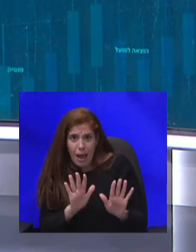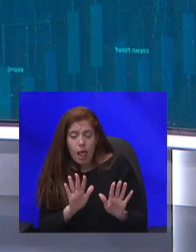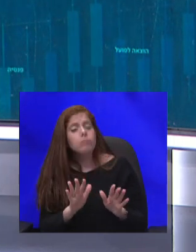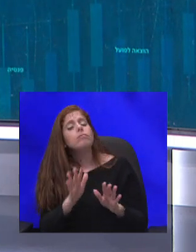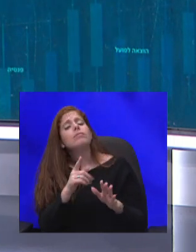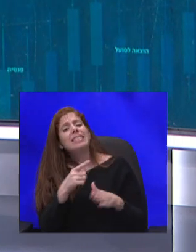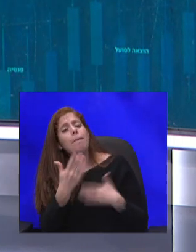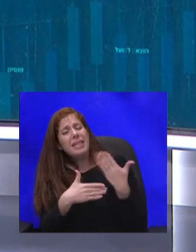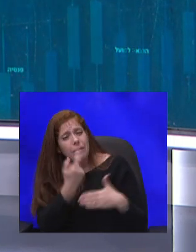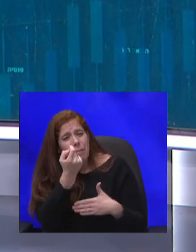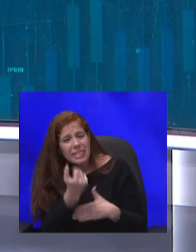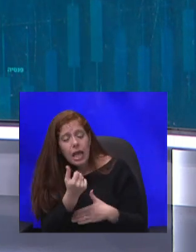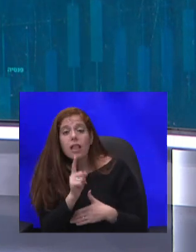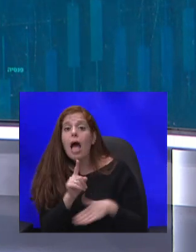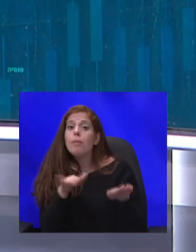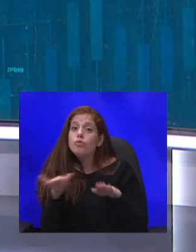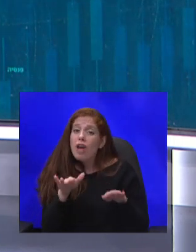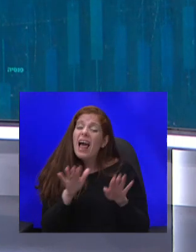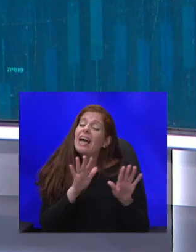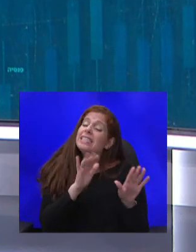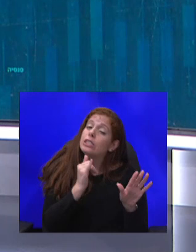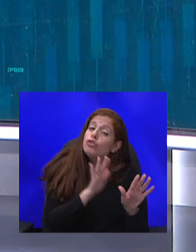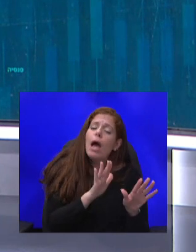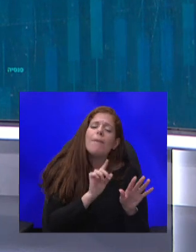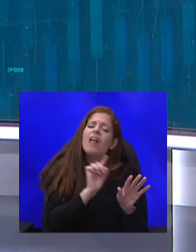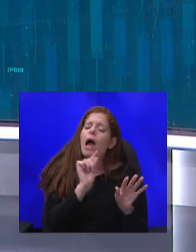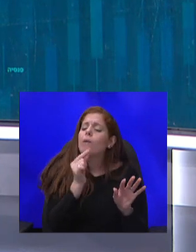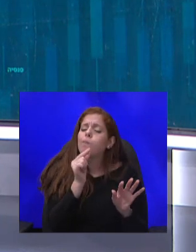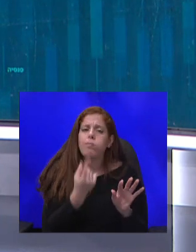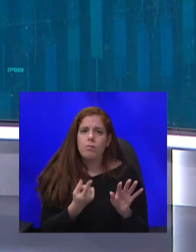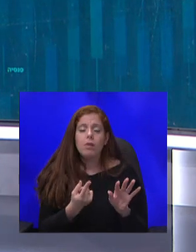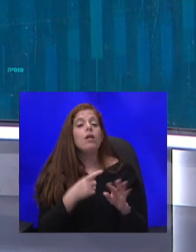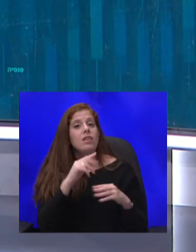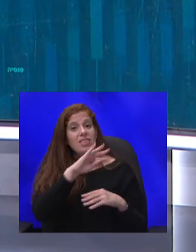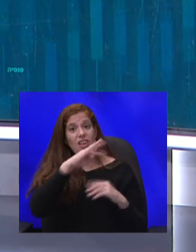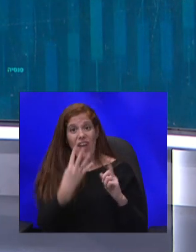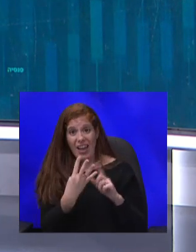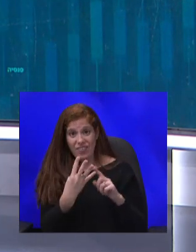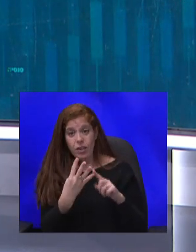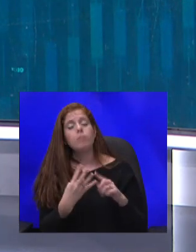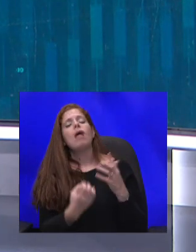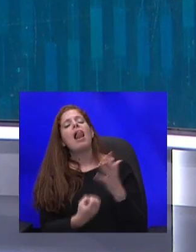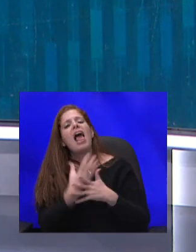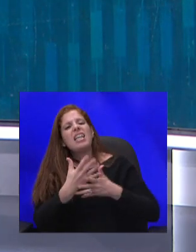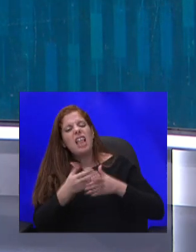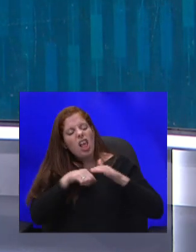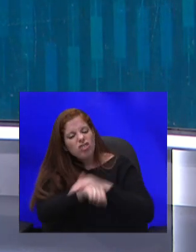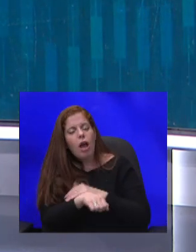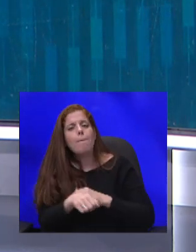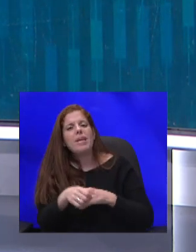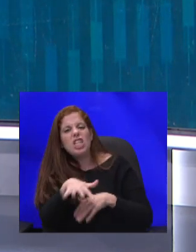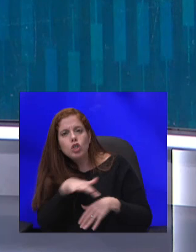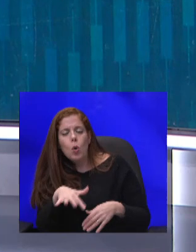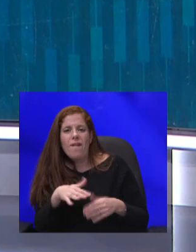היא שם, אבל היא רק בשוליים שם. דבר רביעי להגדיל השקעה בתשתיות, פיזיות, אנושיות, דיגיטליות, הכל.